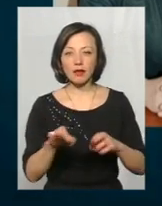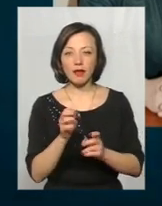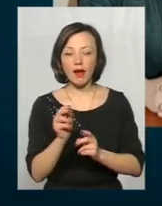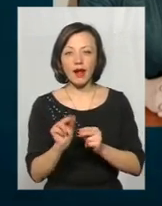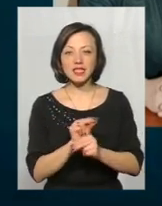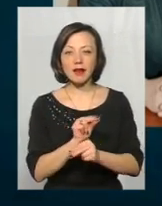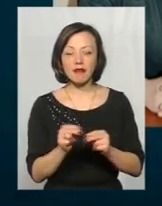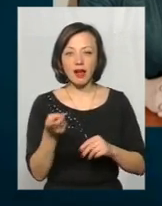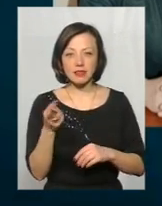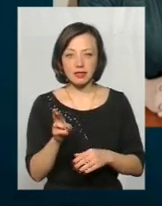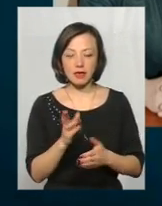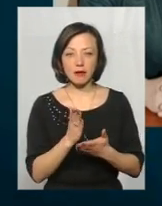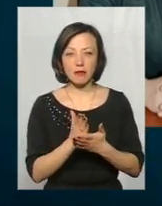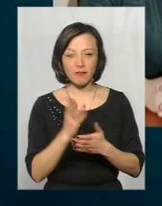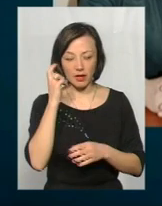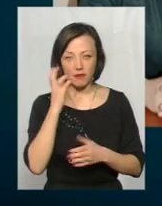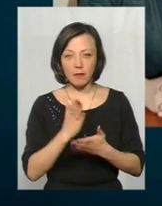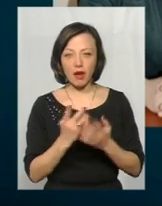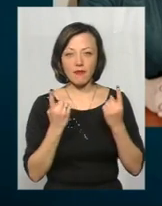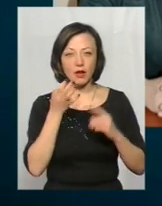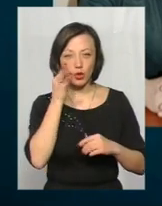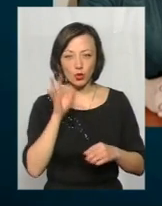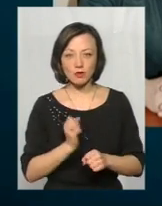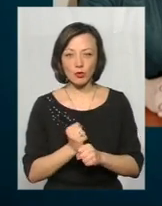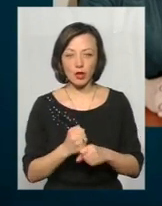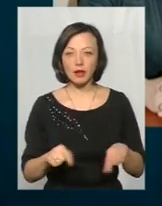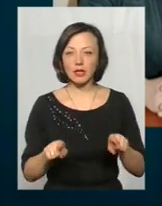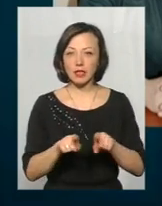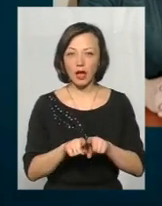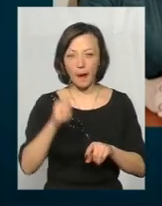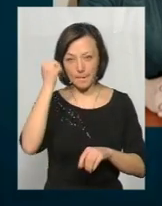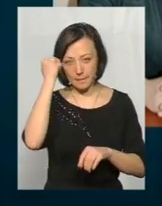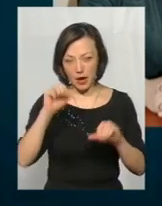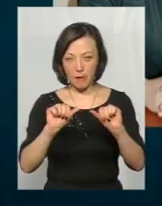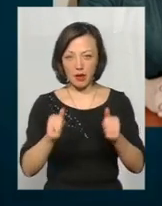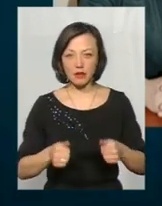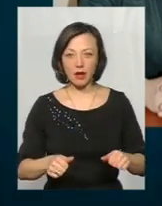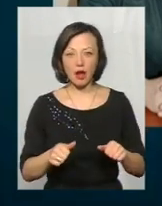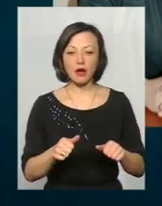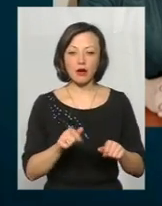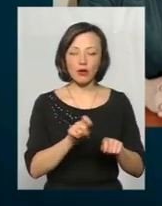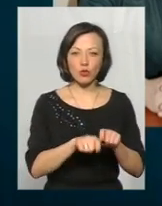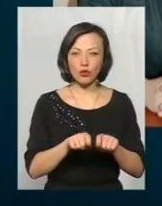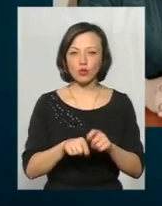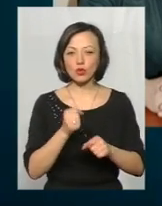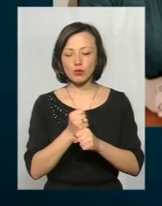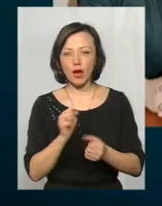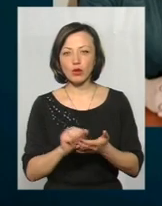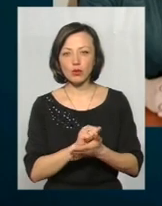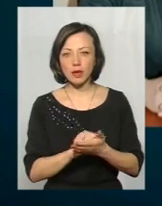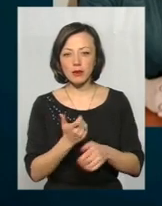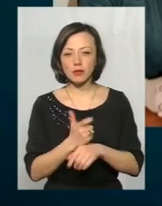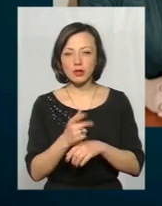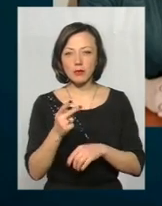має, по-перше, великий досвід роботи на таких пам'ятках. Вони курують, розробляють документацію більше, ніж на